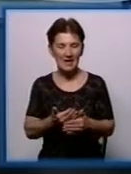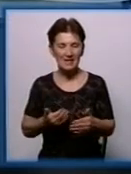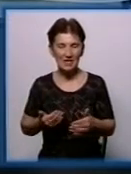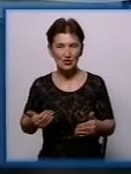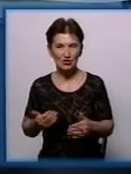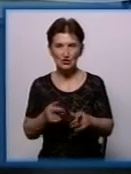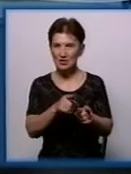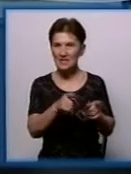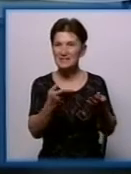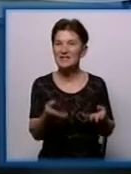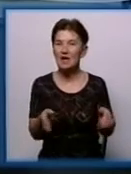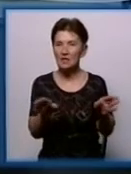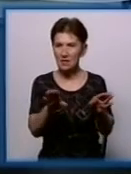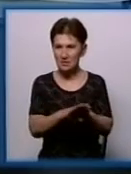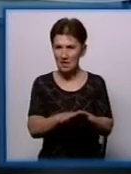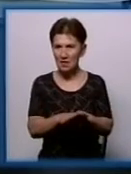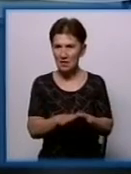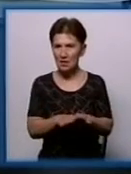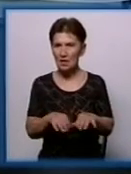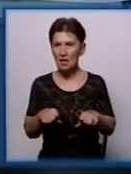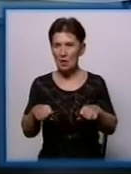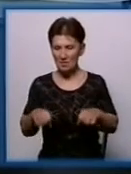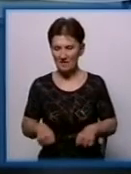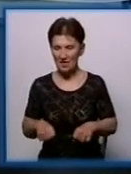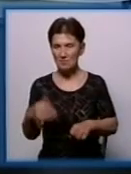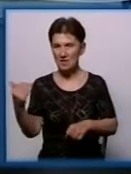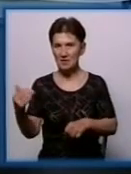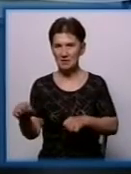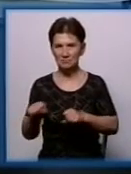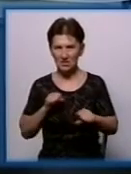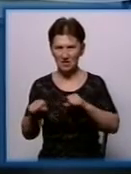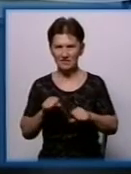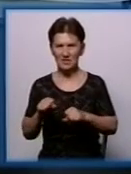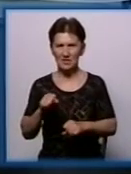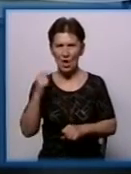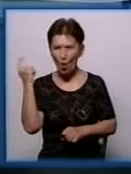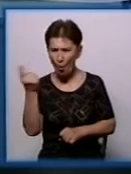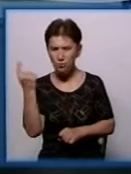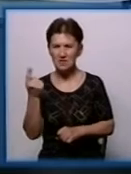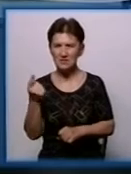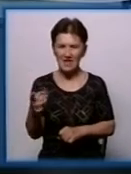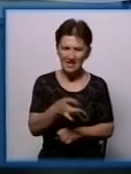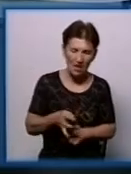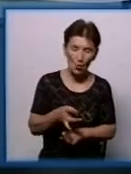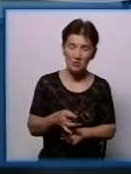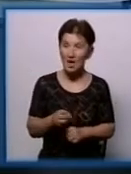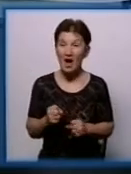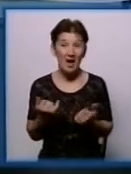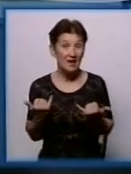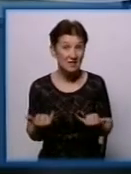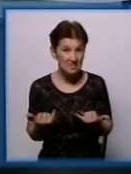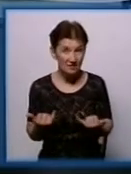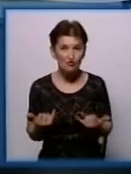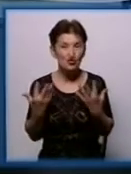'єктів здійснювалося правами керівника району, керівника області, то на сьогоднішній день закриття об